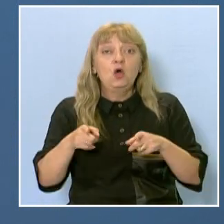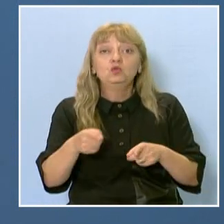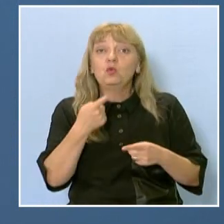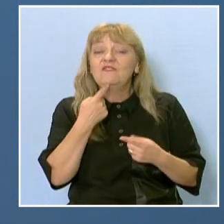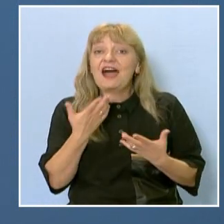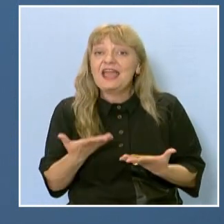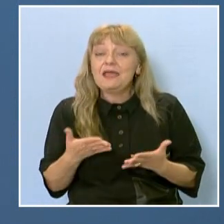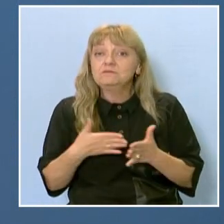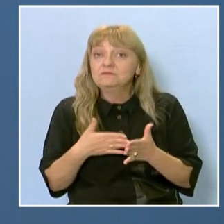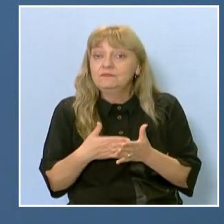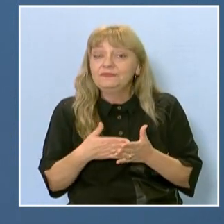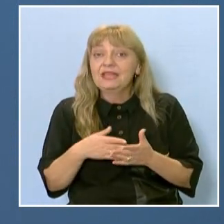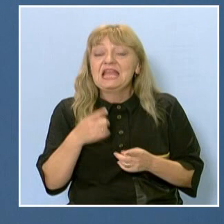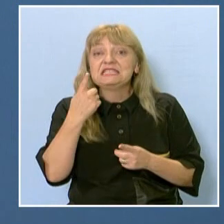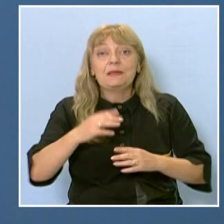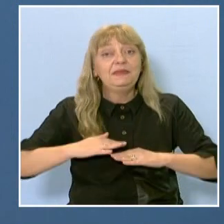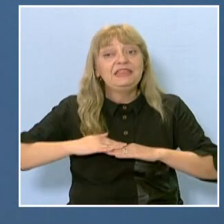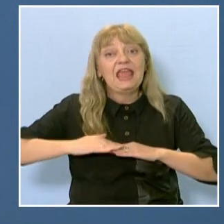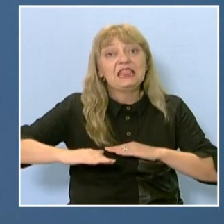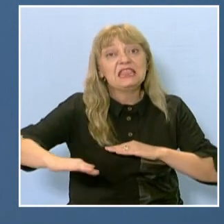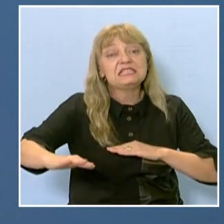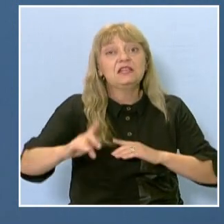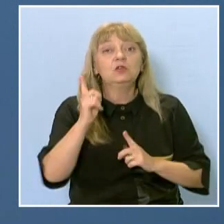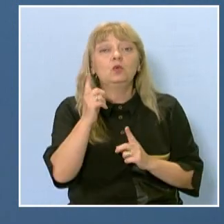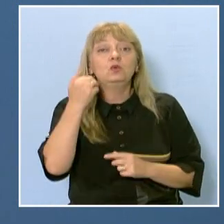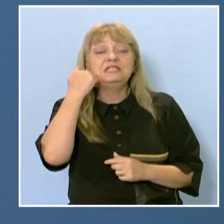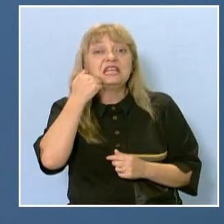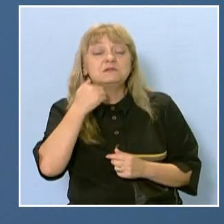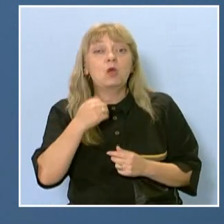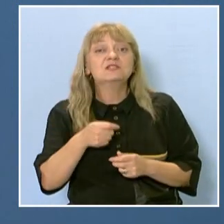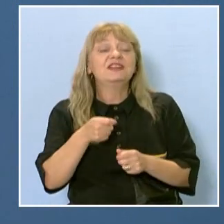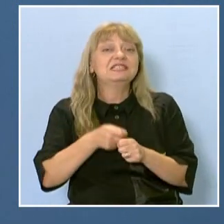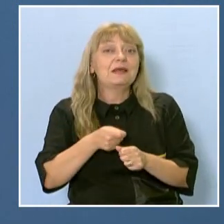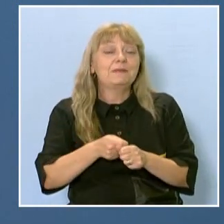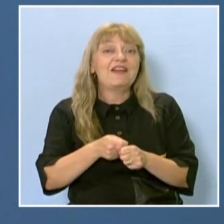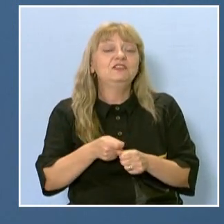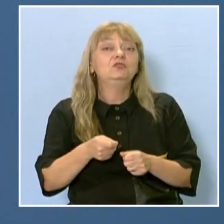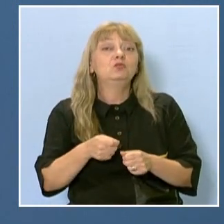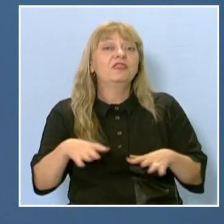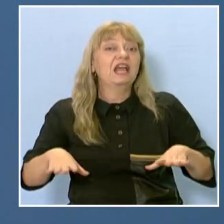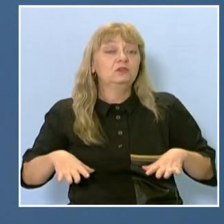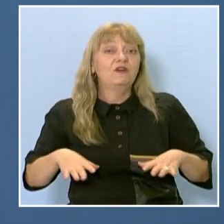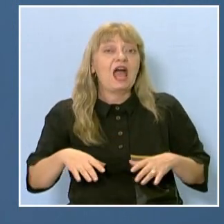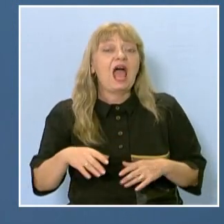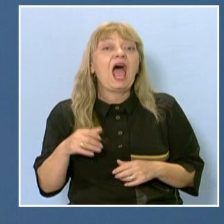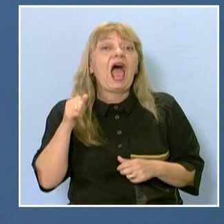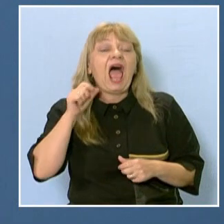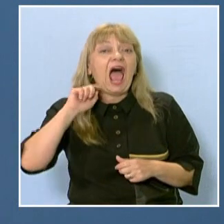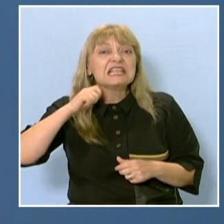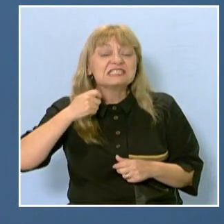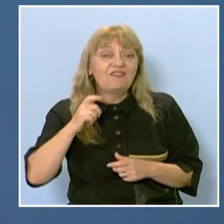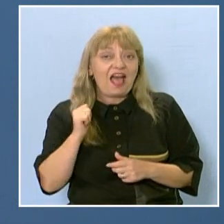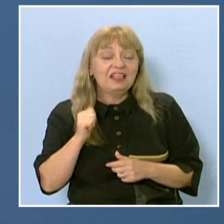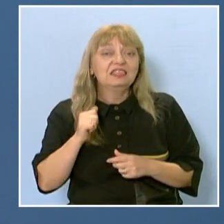главно на самите настилки, които се използват за изграждането на градовете. Асфалт, цимент. Те задържат изключително много